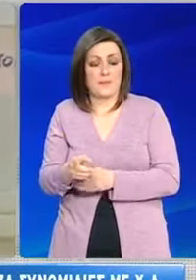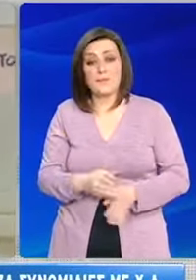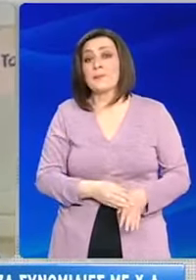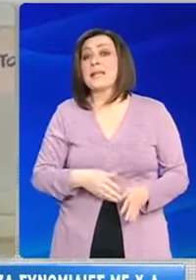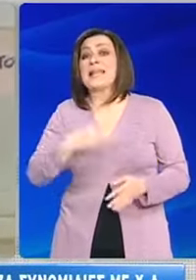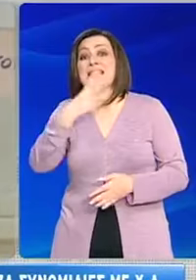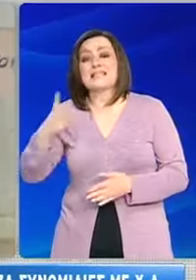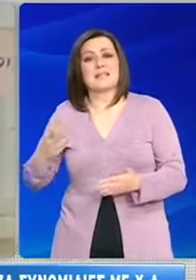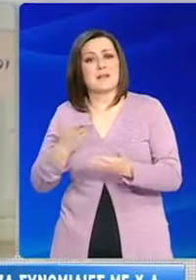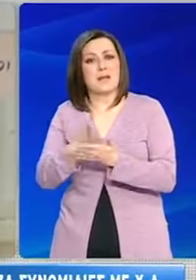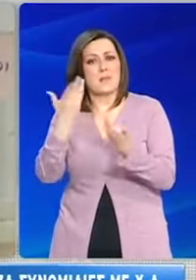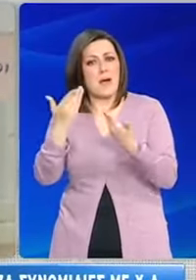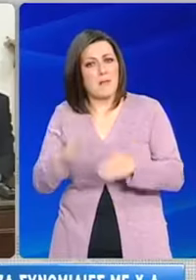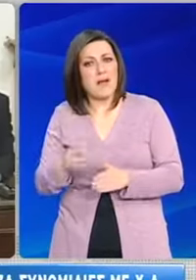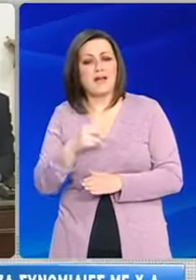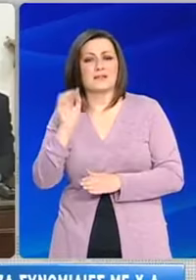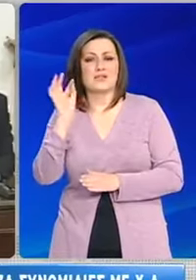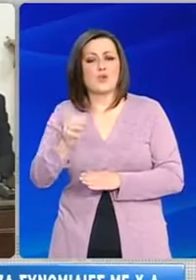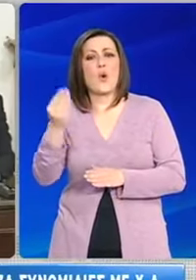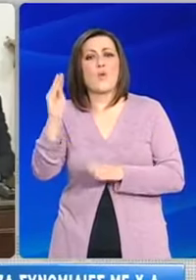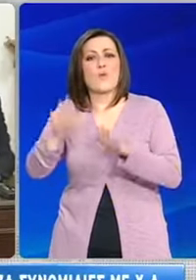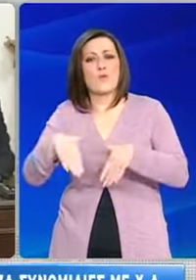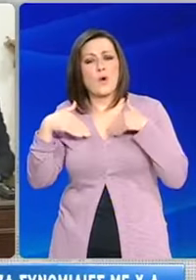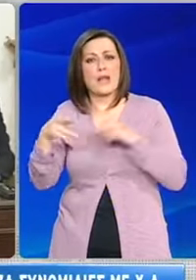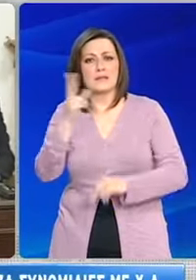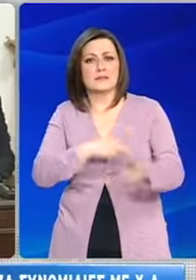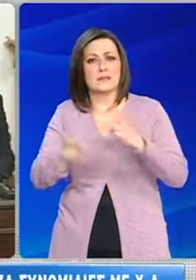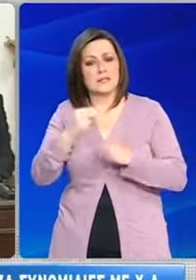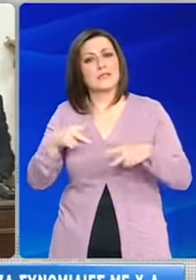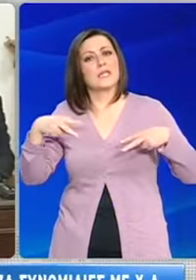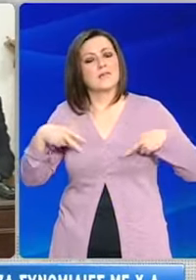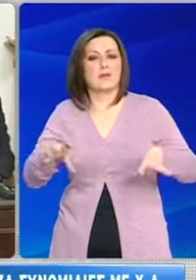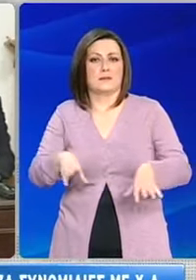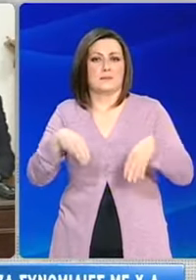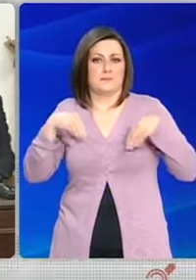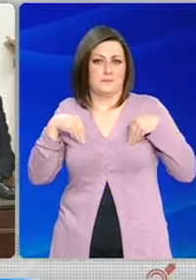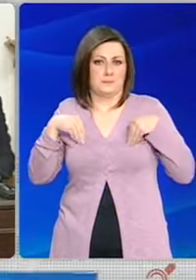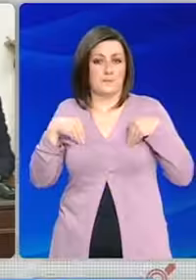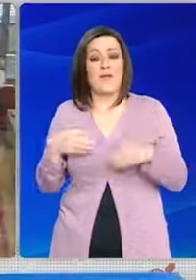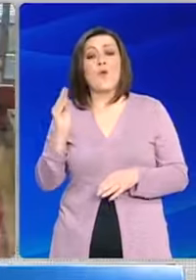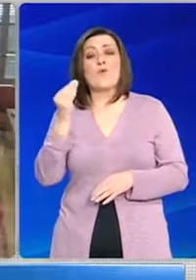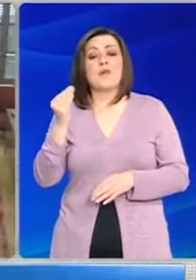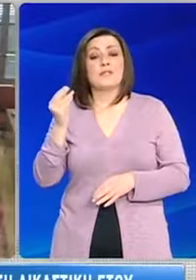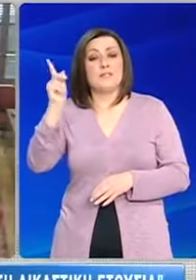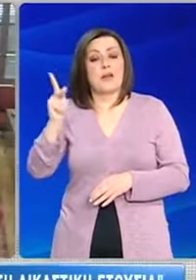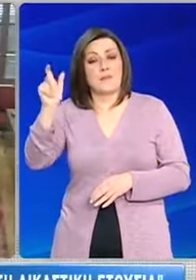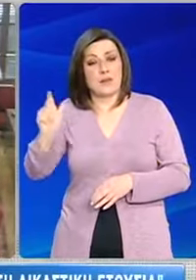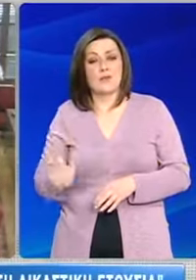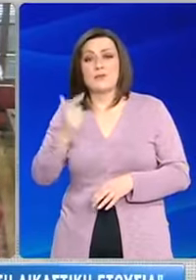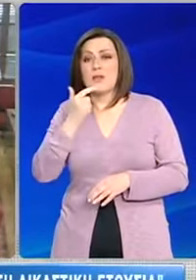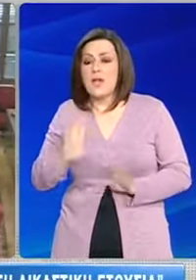ΣΥΡΙΖΑ για προημερισίας διατάξεως συζήτησης στη Βουλή έγινε δεκτό από την κυβέρνηση. Ο Πάνος Καμένος δήλωσε ότι είναι